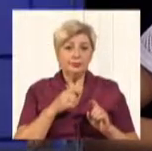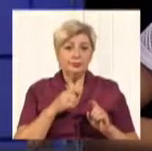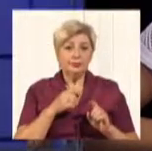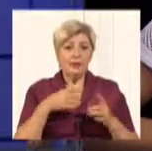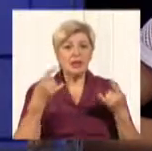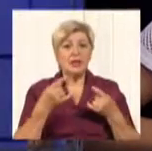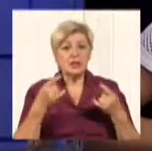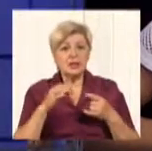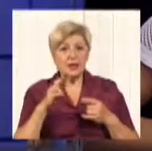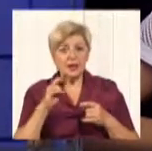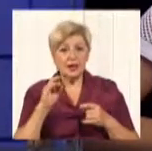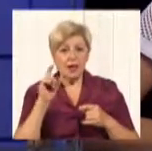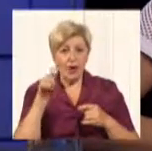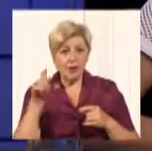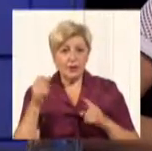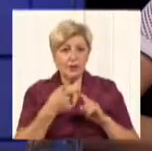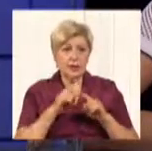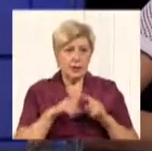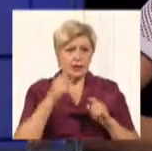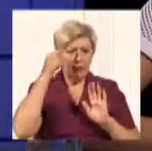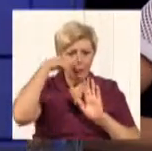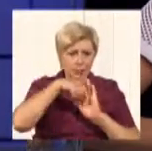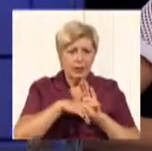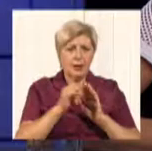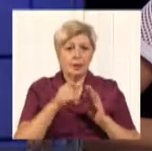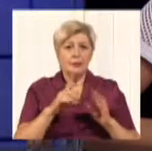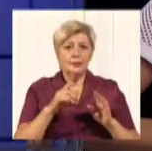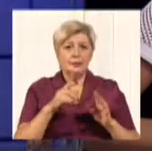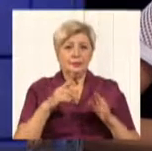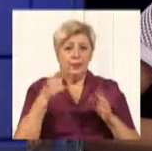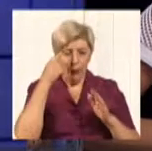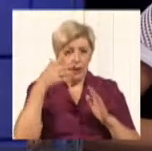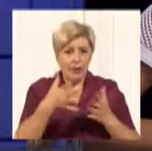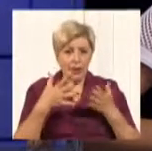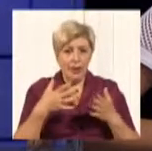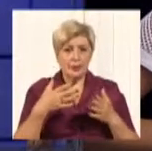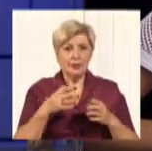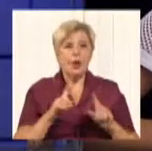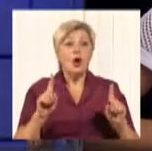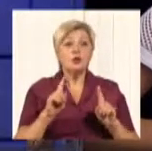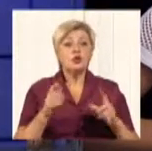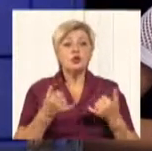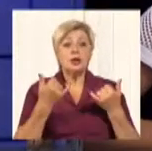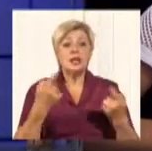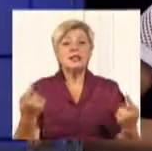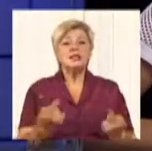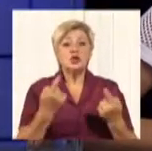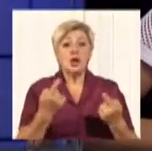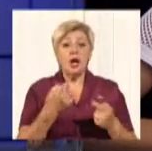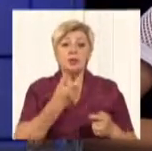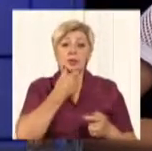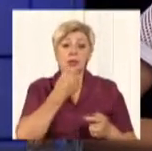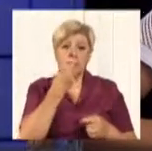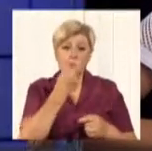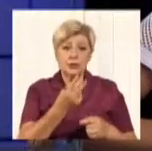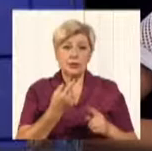опікуються технічними моментами передачі сигналу. Що це для звичайного споживача? То це дуже